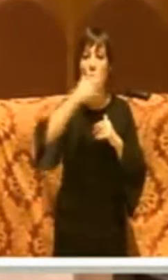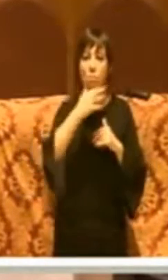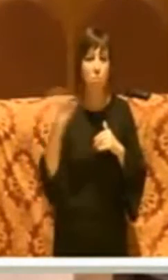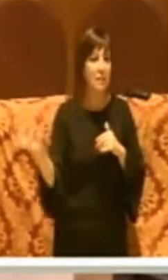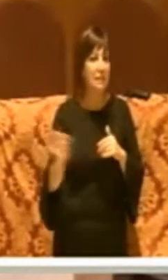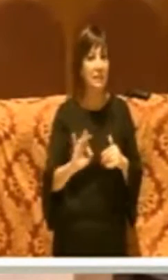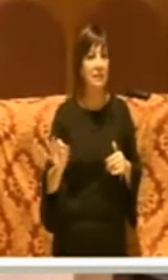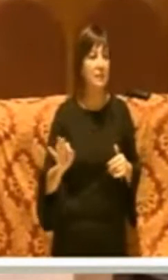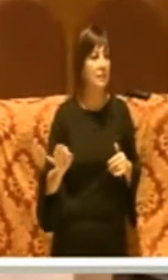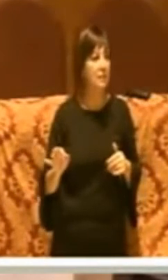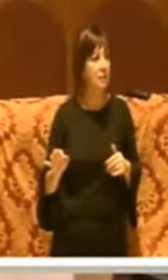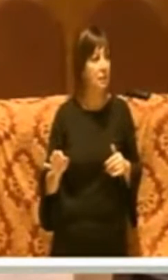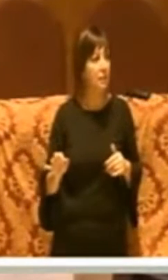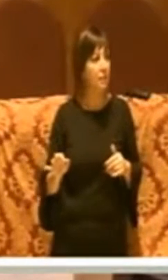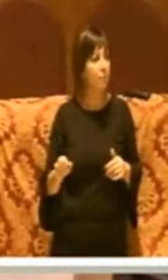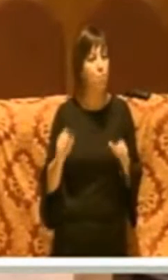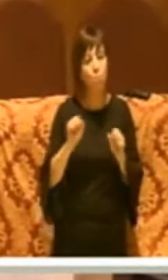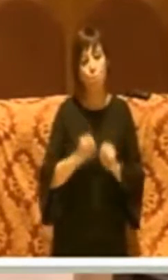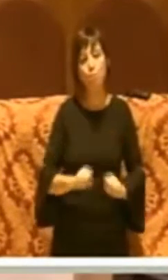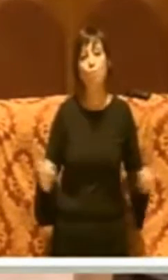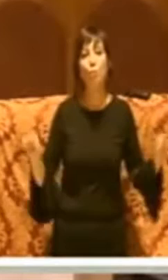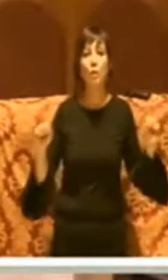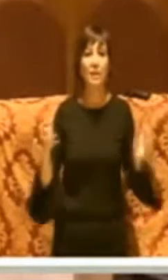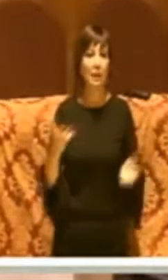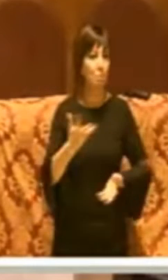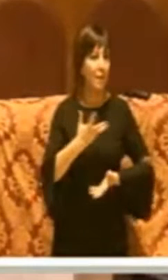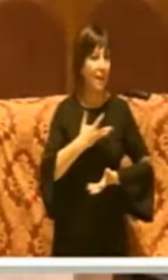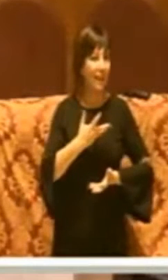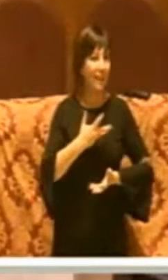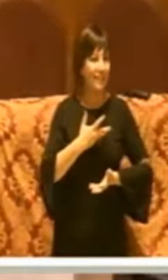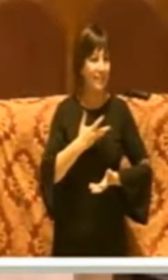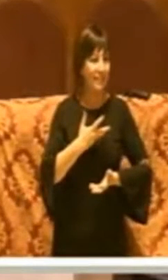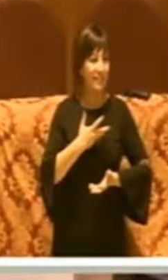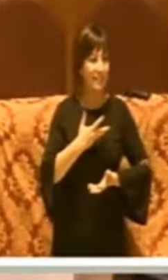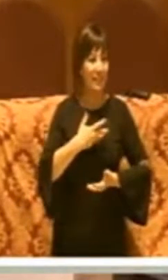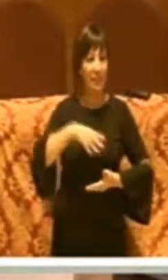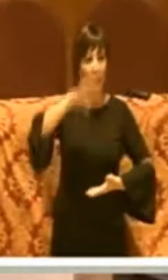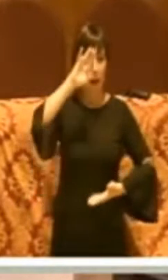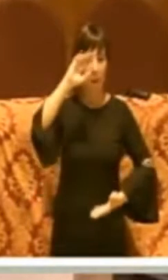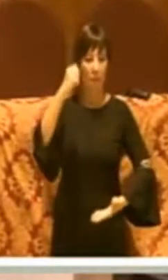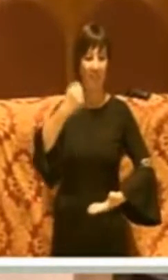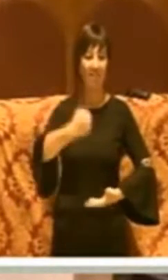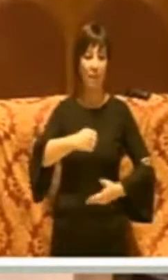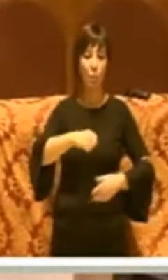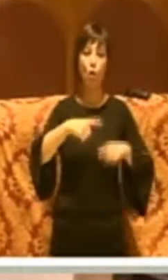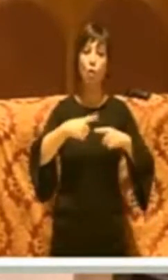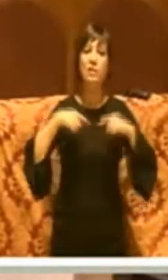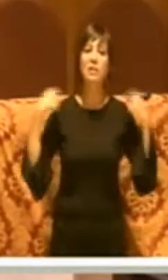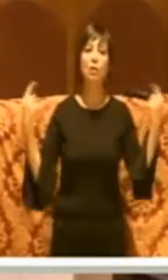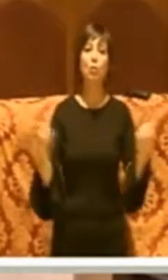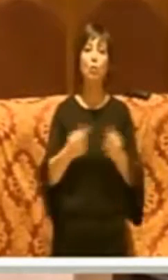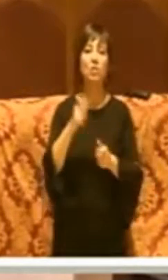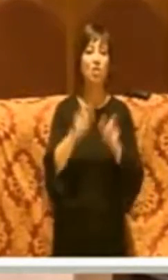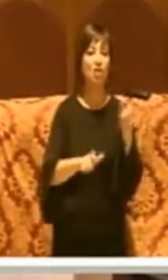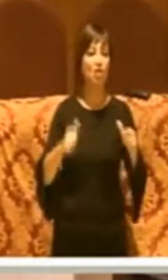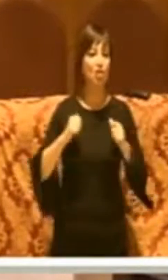che potrebbe essere patrimonio di tutti i cittadini